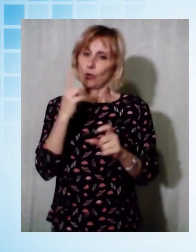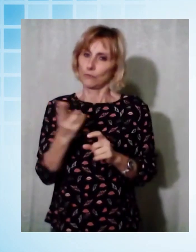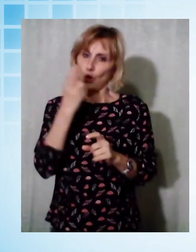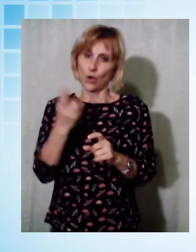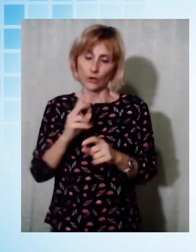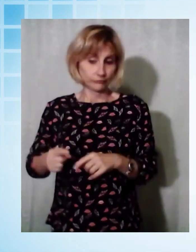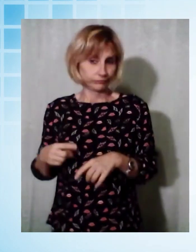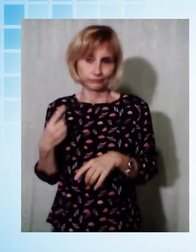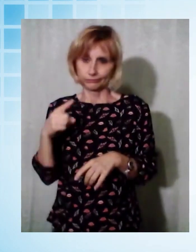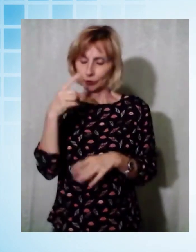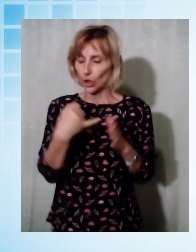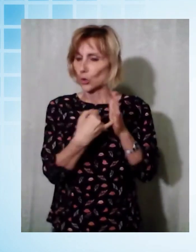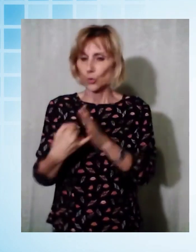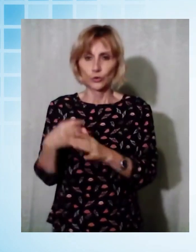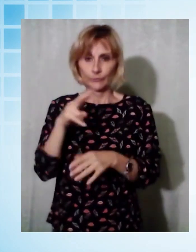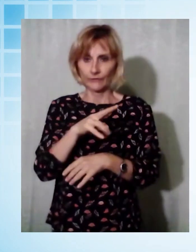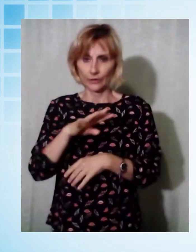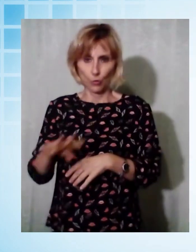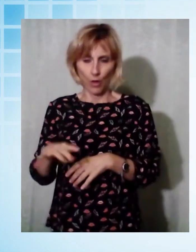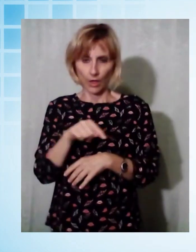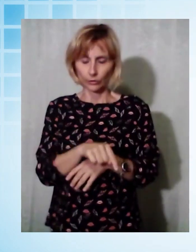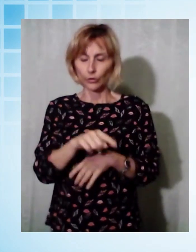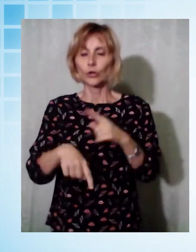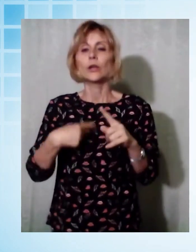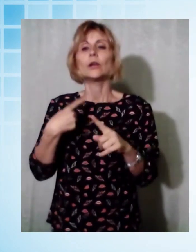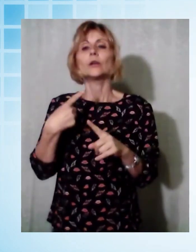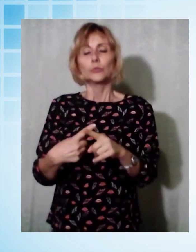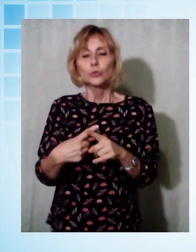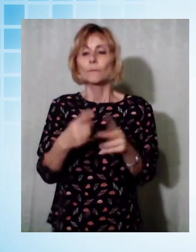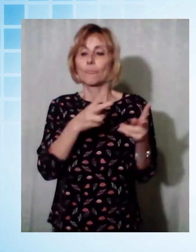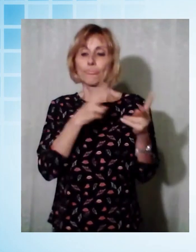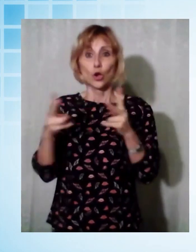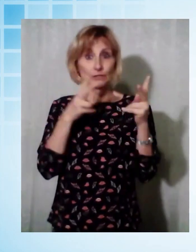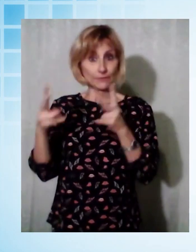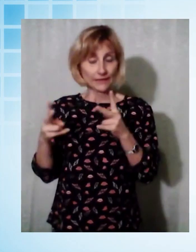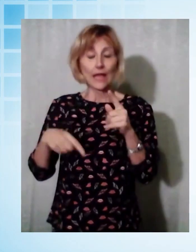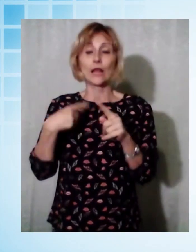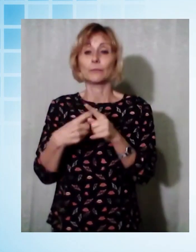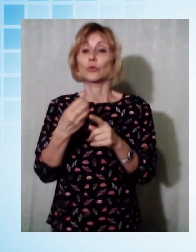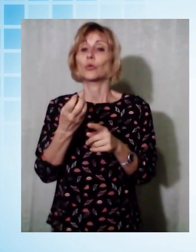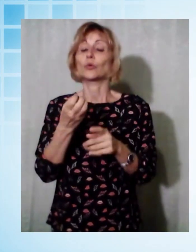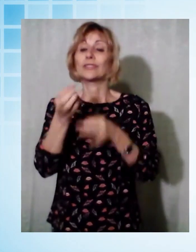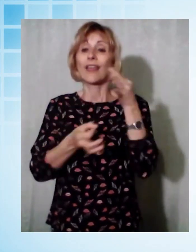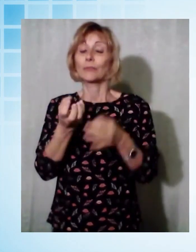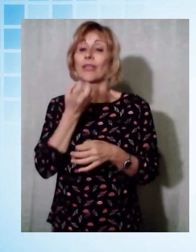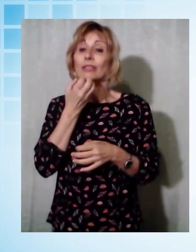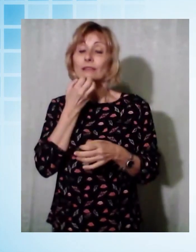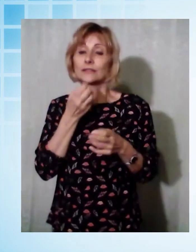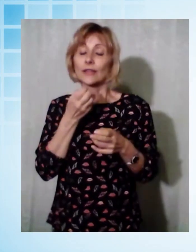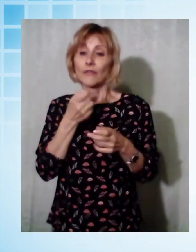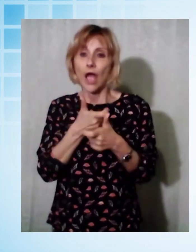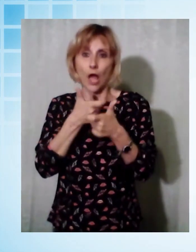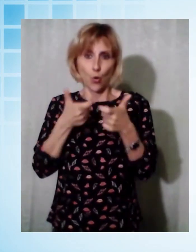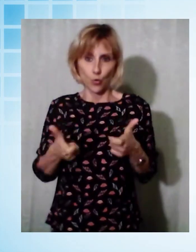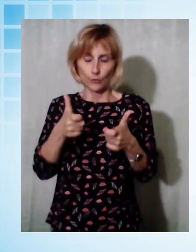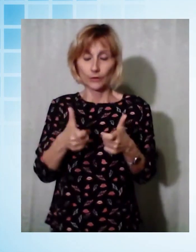ultime 24 ore e aumentano di pari passo ricoveri e terapie intensive. Andiamo a vedere nel dettaglio